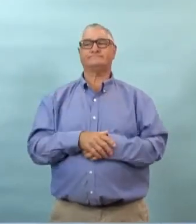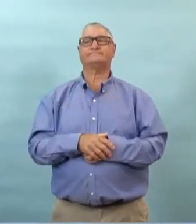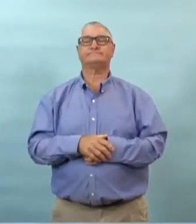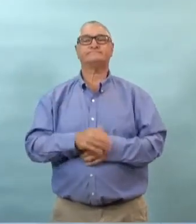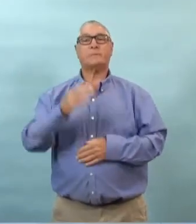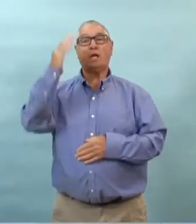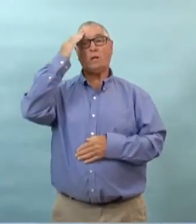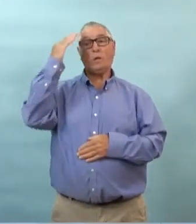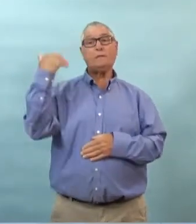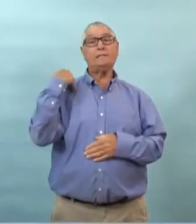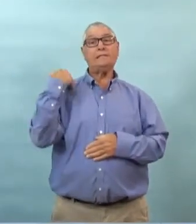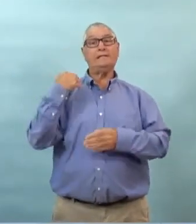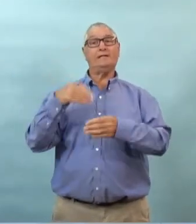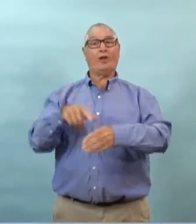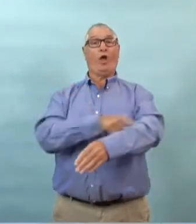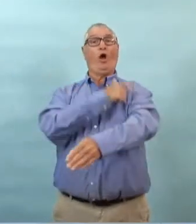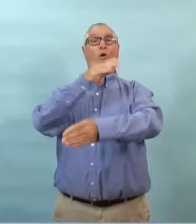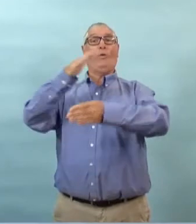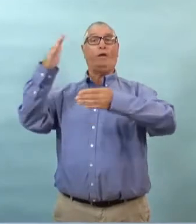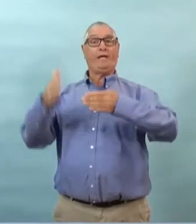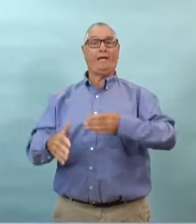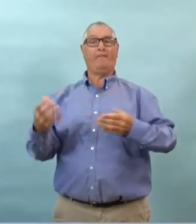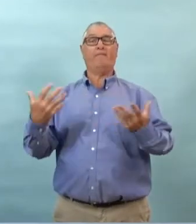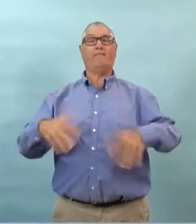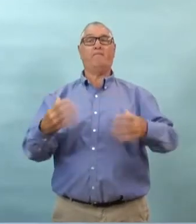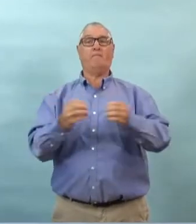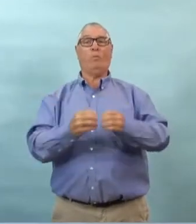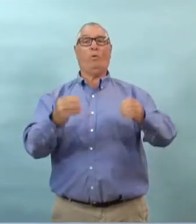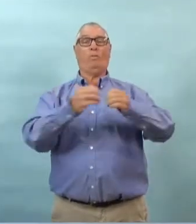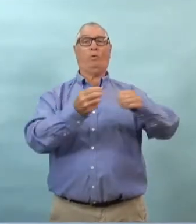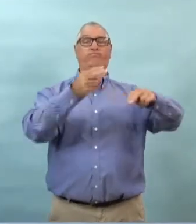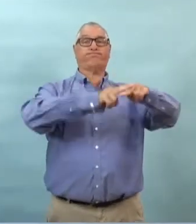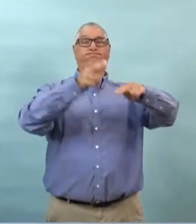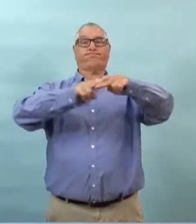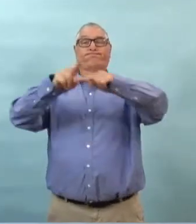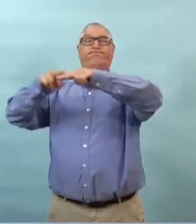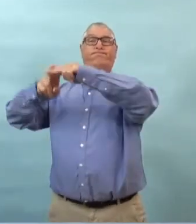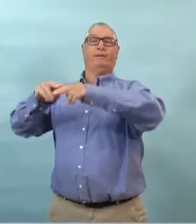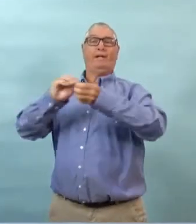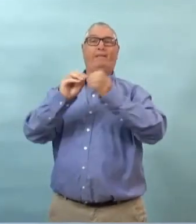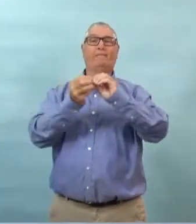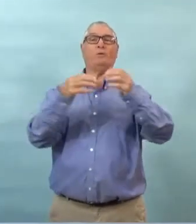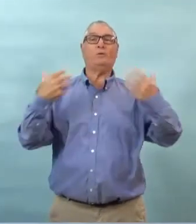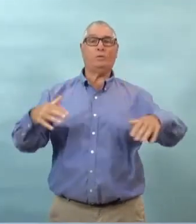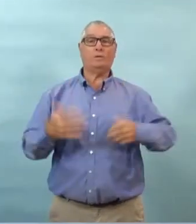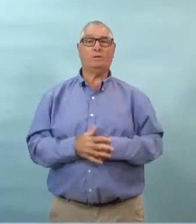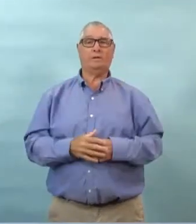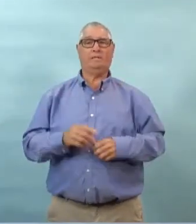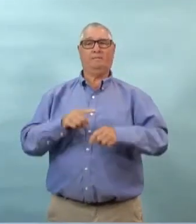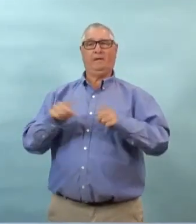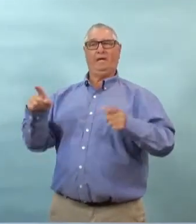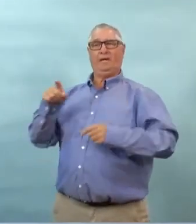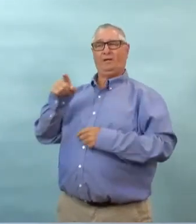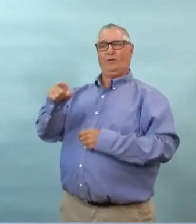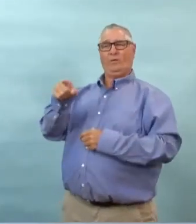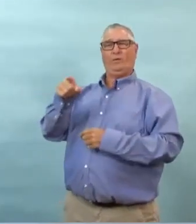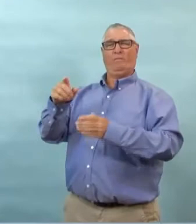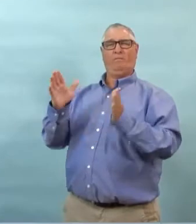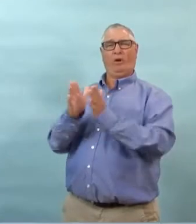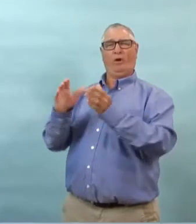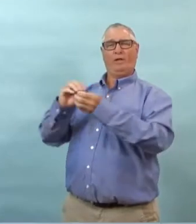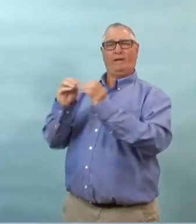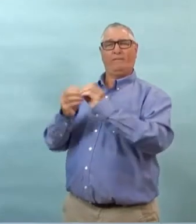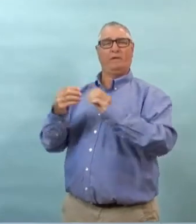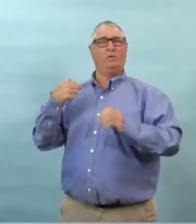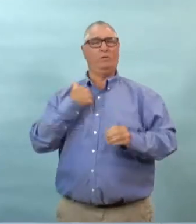'il ya beaucoup de manitobains qui vont dire mais cette dernière fin de semaine nous avons eu des chiffres très importants pourquoi est-ce que le ministre suggère que